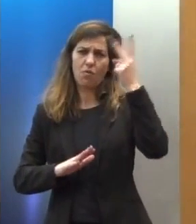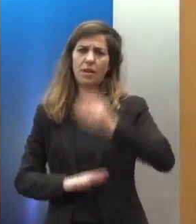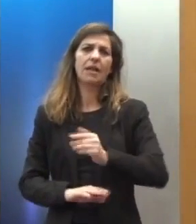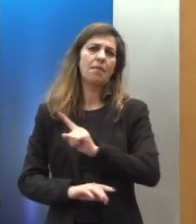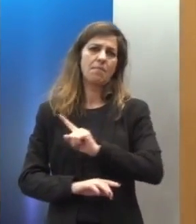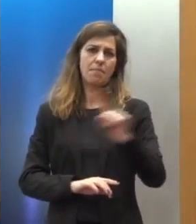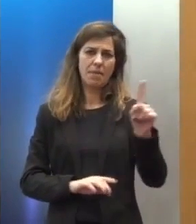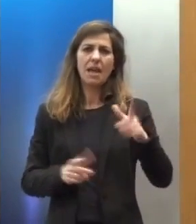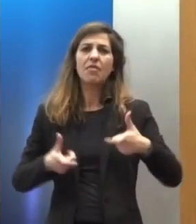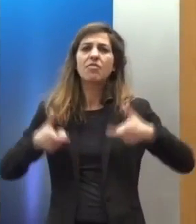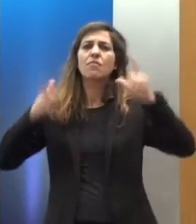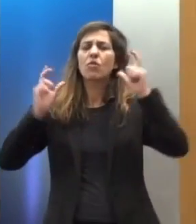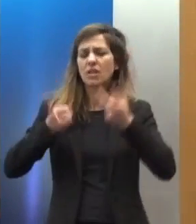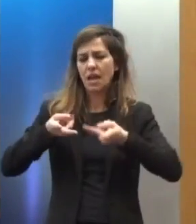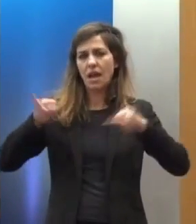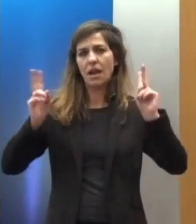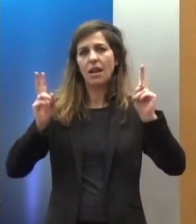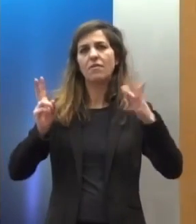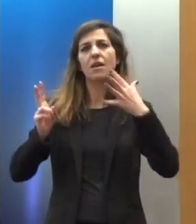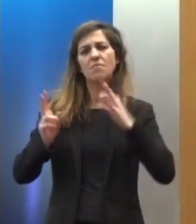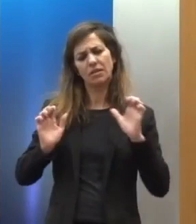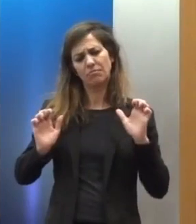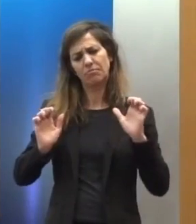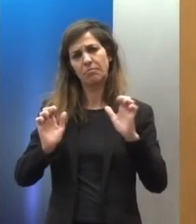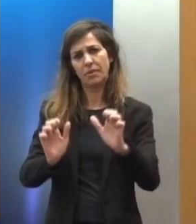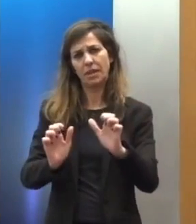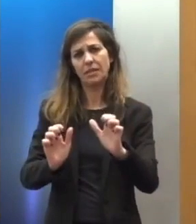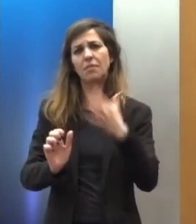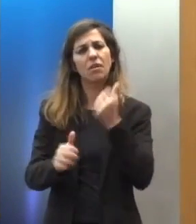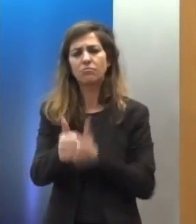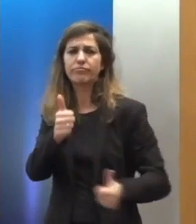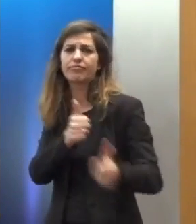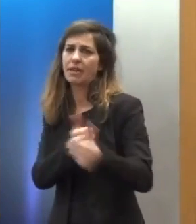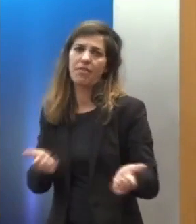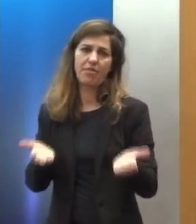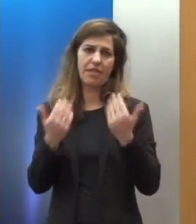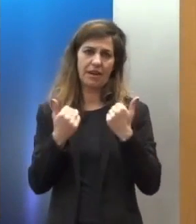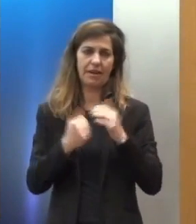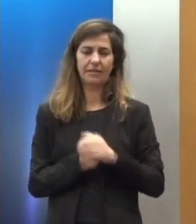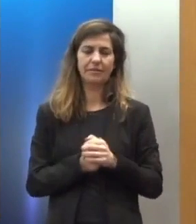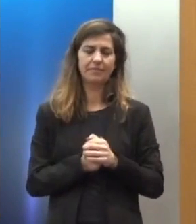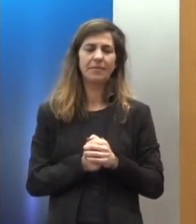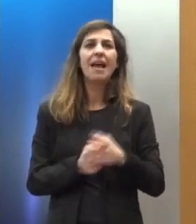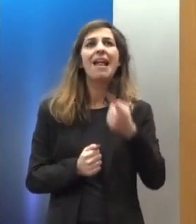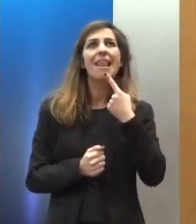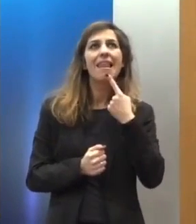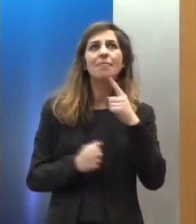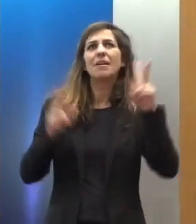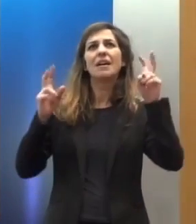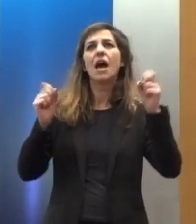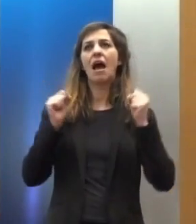και δημοκρατικών ελευθεριών που πλέον μπαίνουν σε δεύτερη μοίρα. Με το πρόσημα της ασφάλειας,